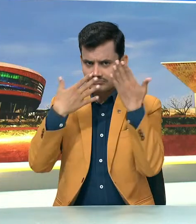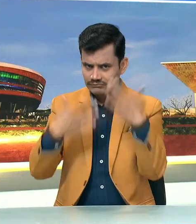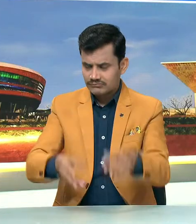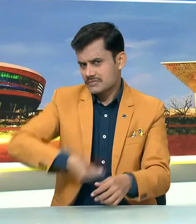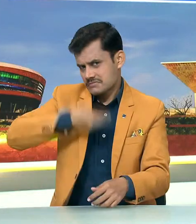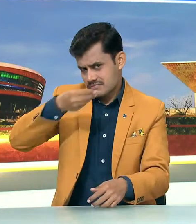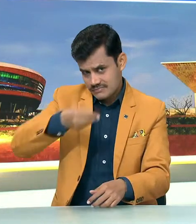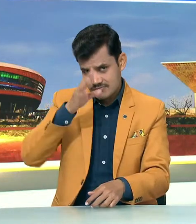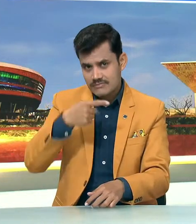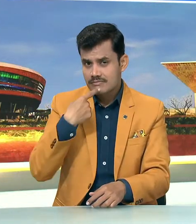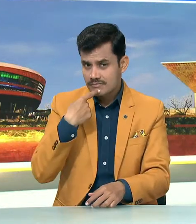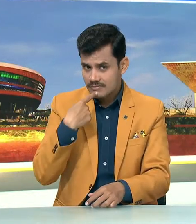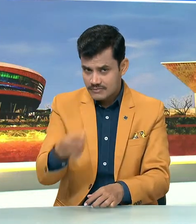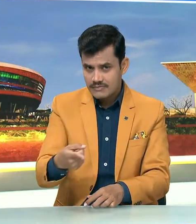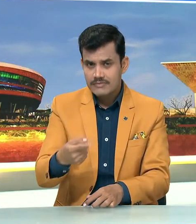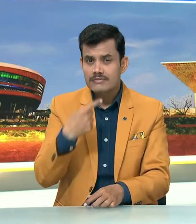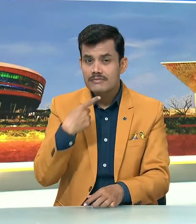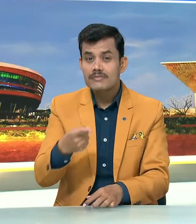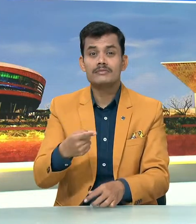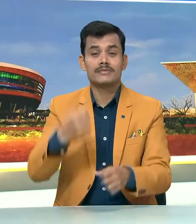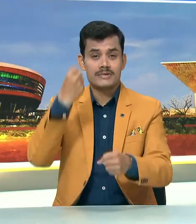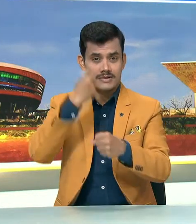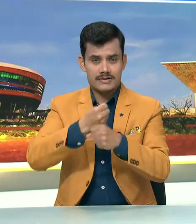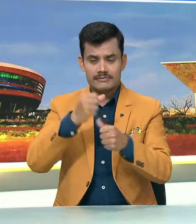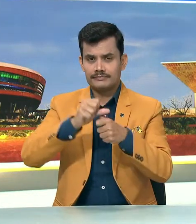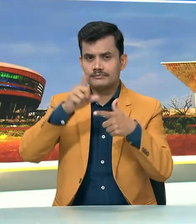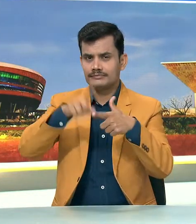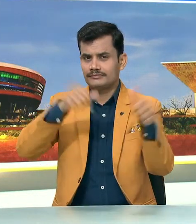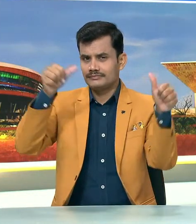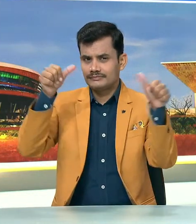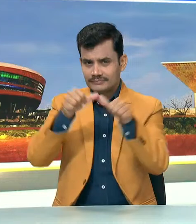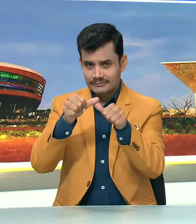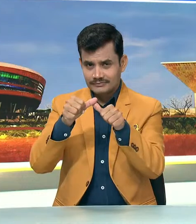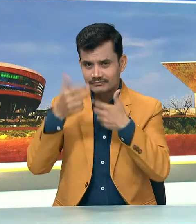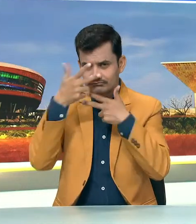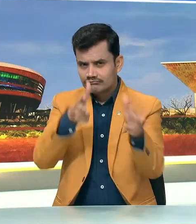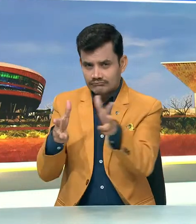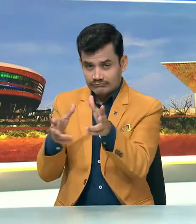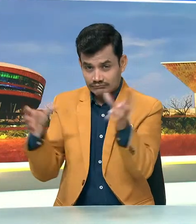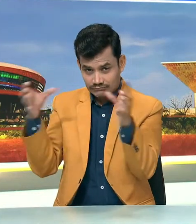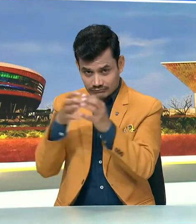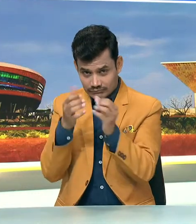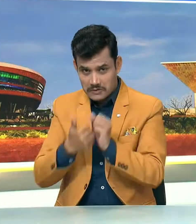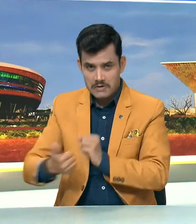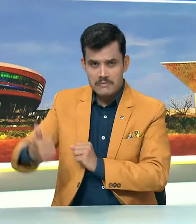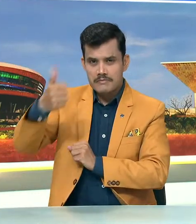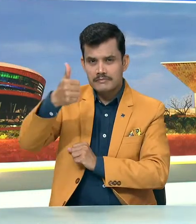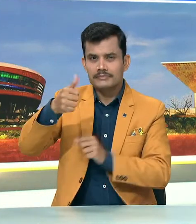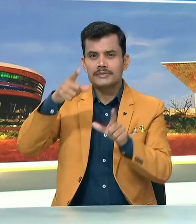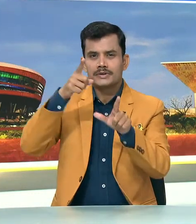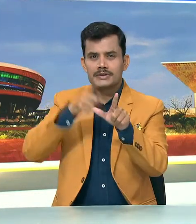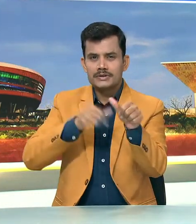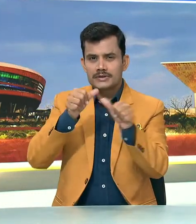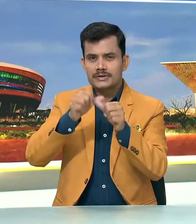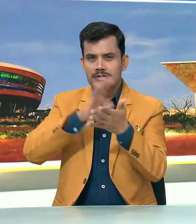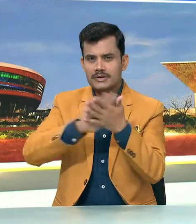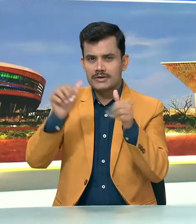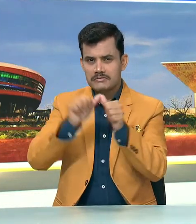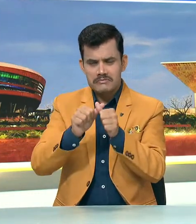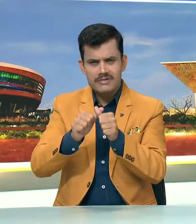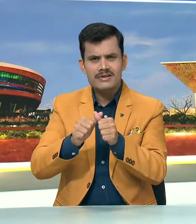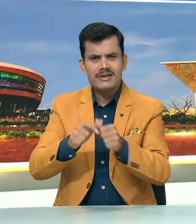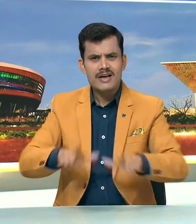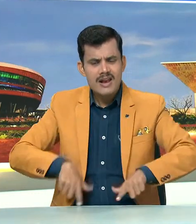का आहवान किया है और उन से गाजा में आतंकवादी समुह के प्रमुक याहिया सिन्वार के लिए अपने जीवन का